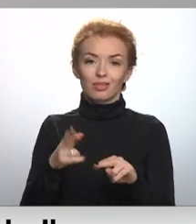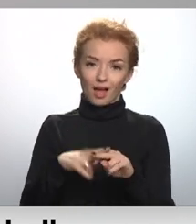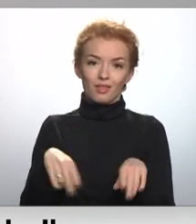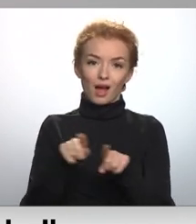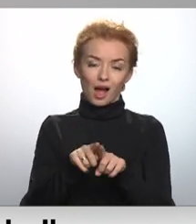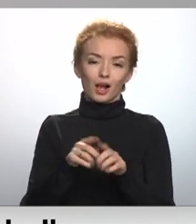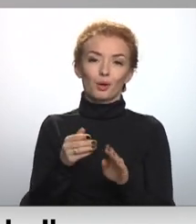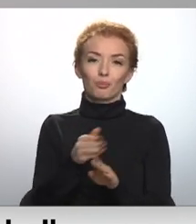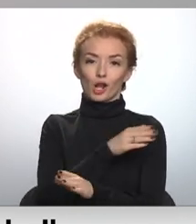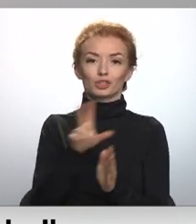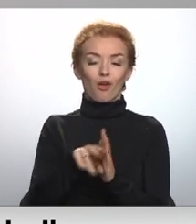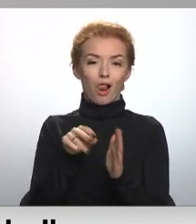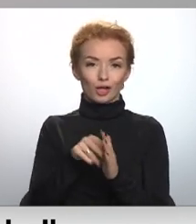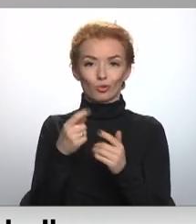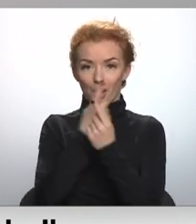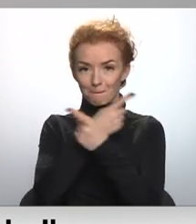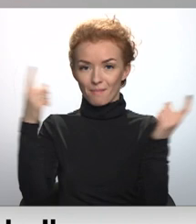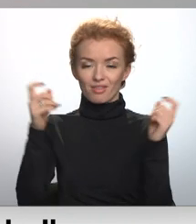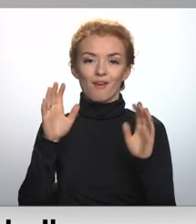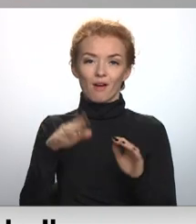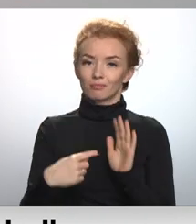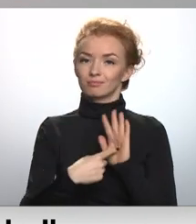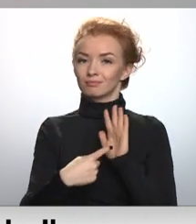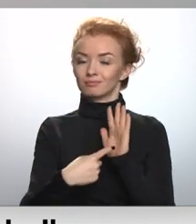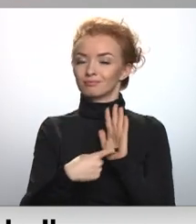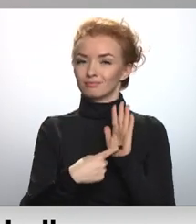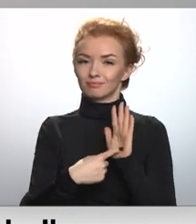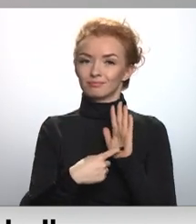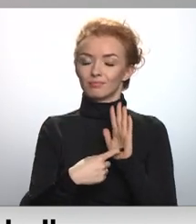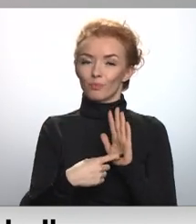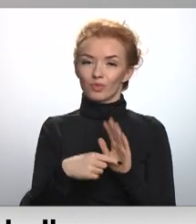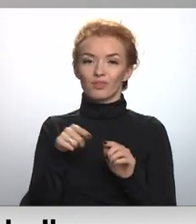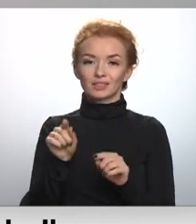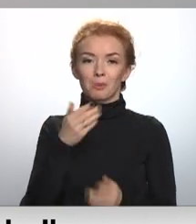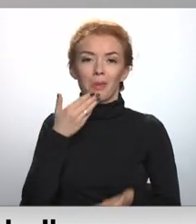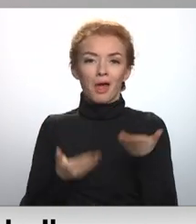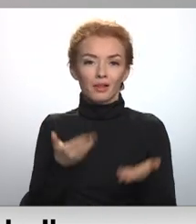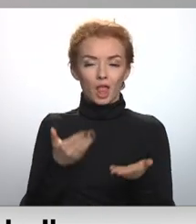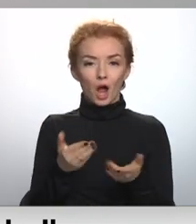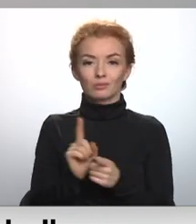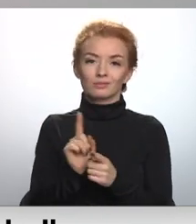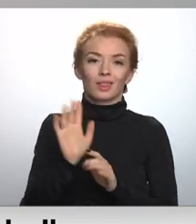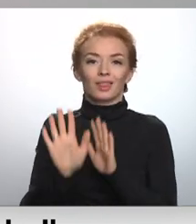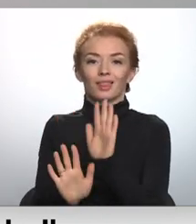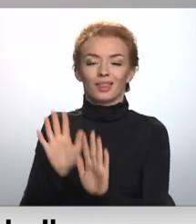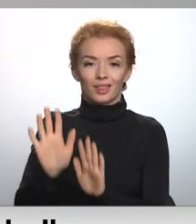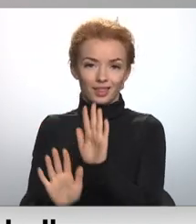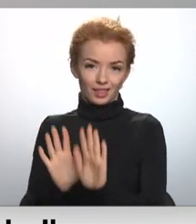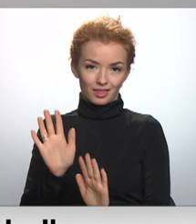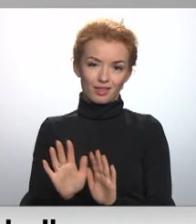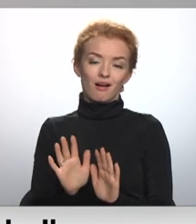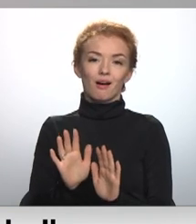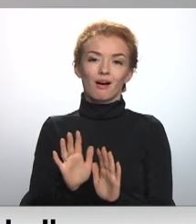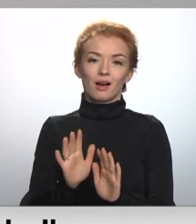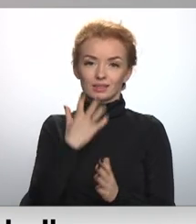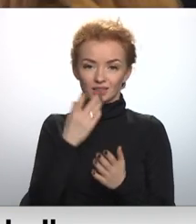priekšvēlēšanu kampiņā. Tā, ka tas neapšaubām ir arī tāds mēģinājums pielabināties savu